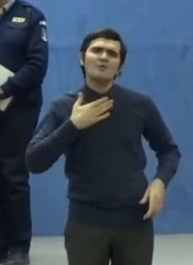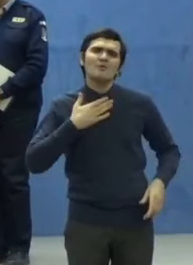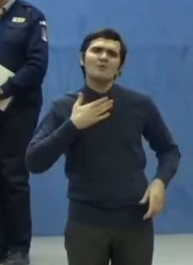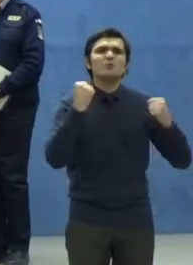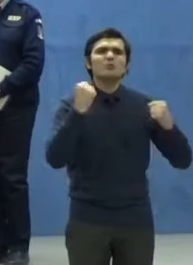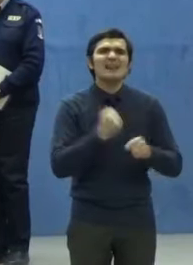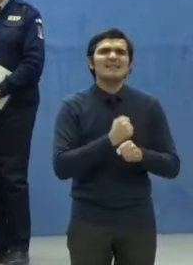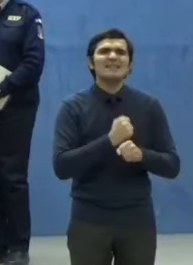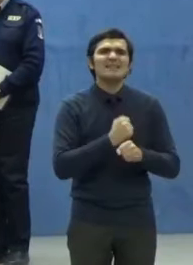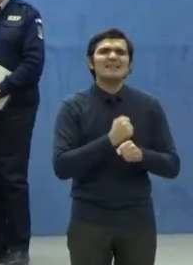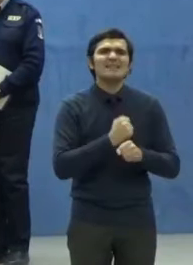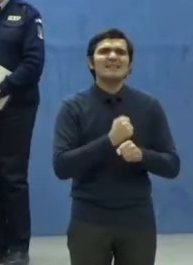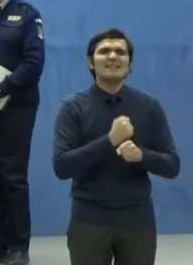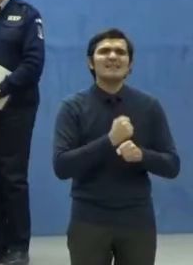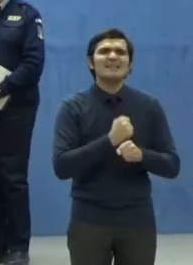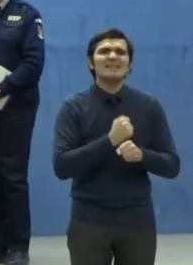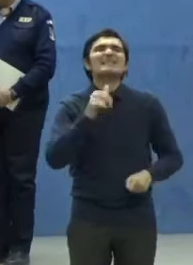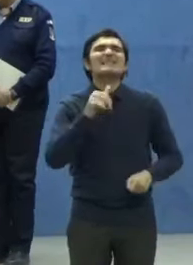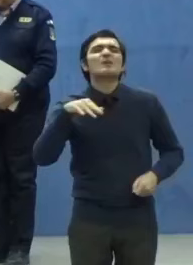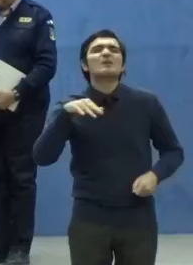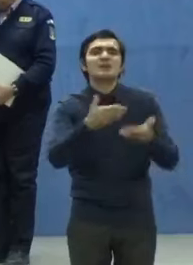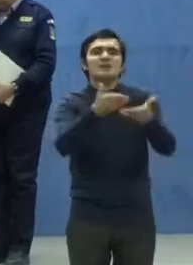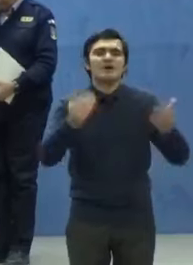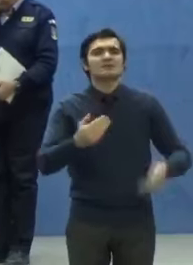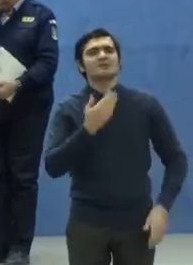misiunile pe care le desfășurați. Vă mulțumesc!